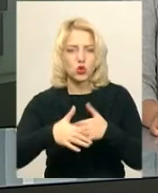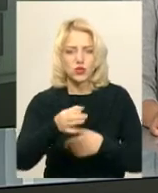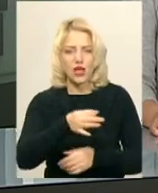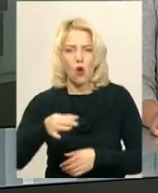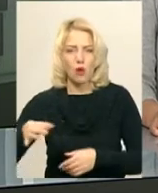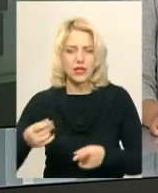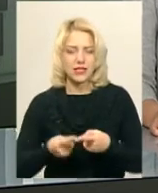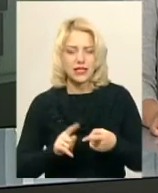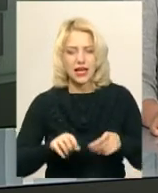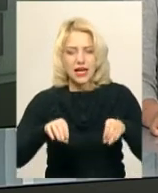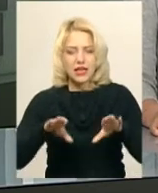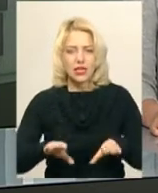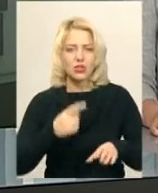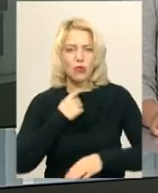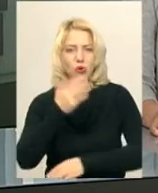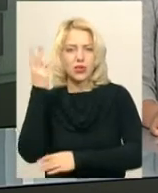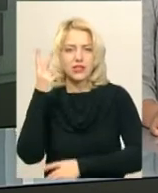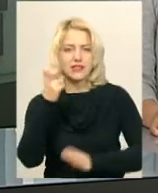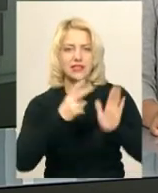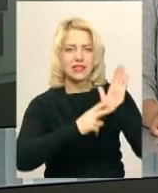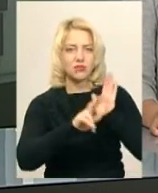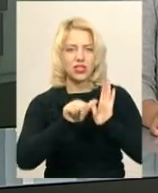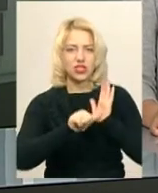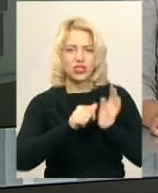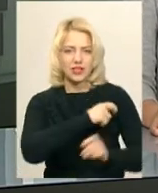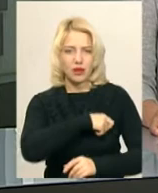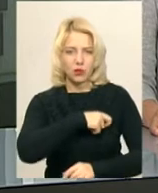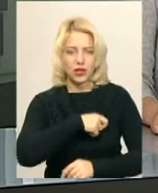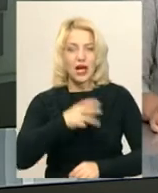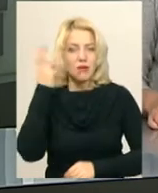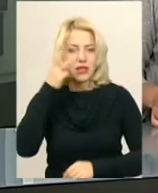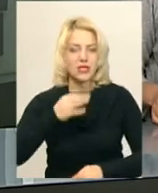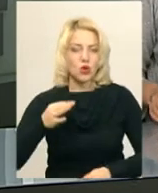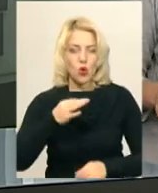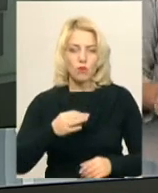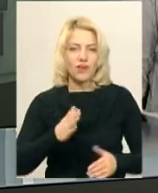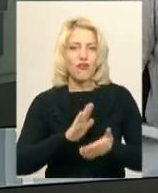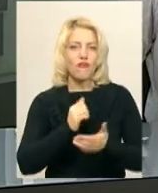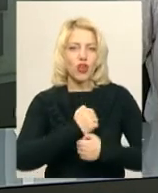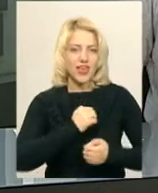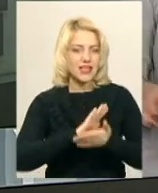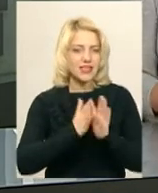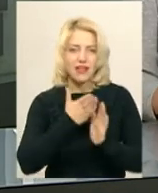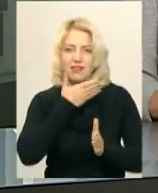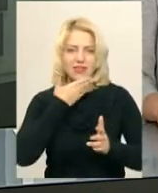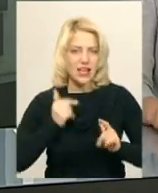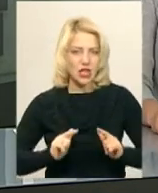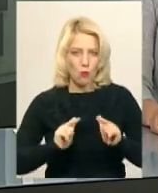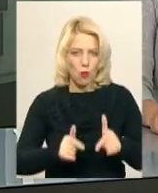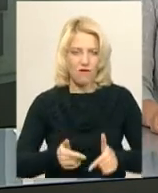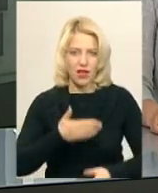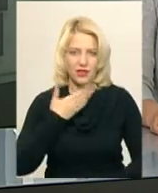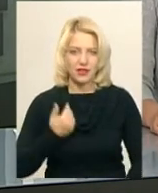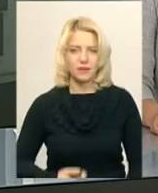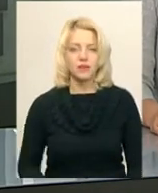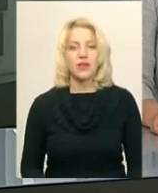це рішення проголосувало 276 депутатів. У Хмельницькій області воєнний стан не запровадили. У селі